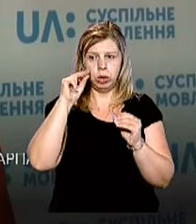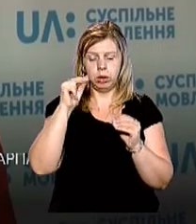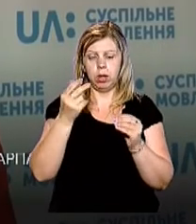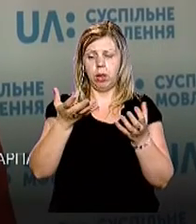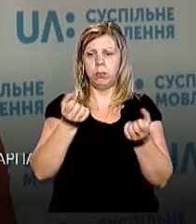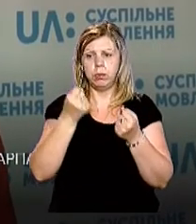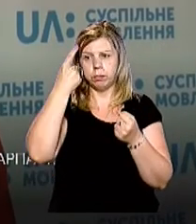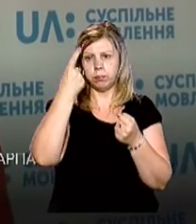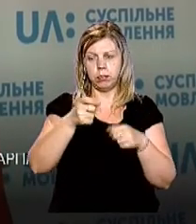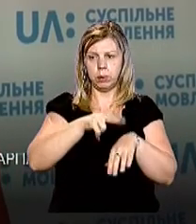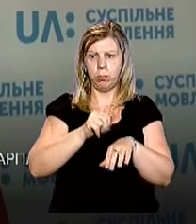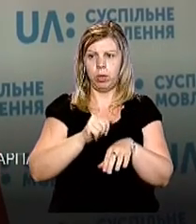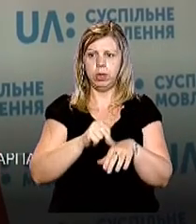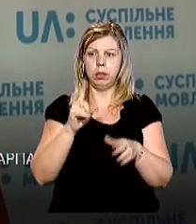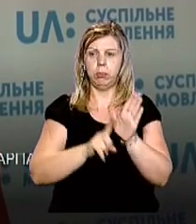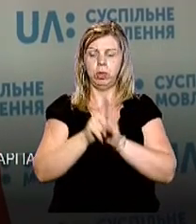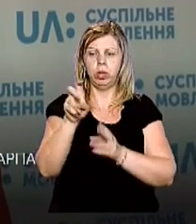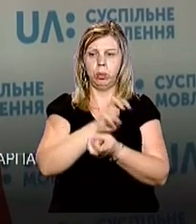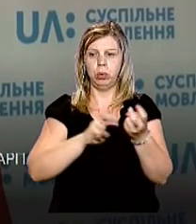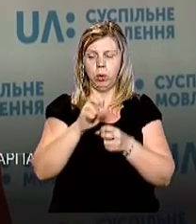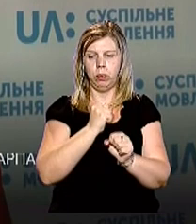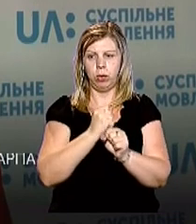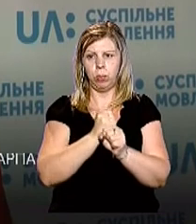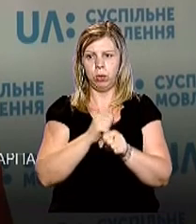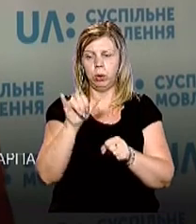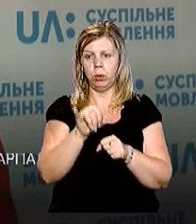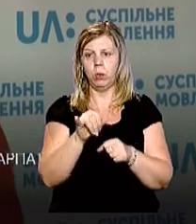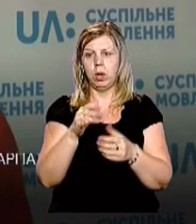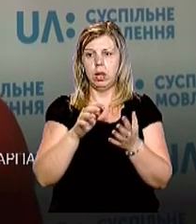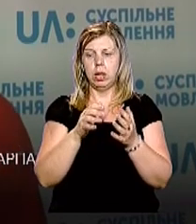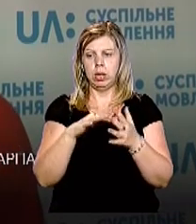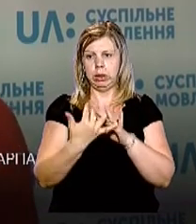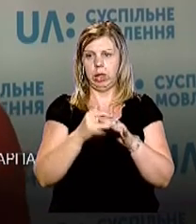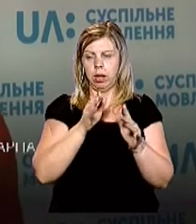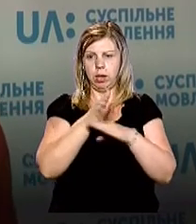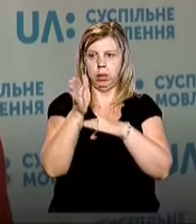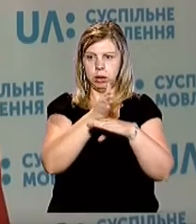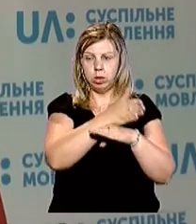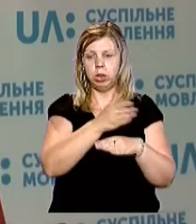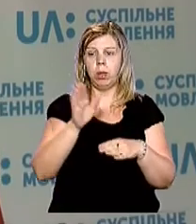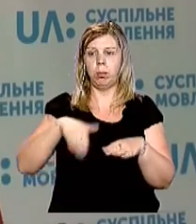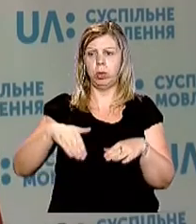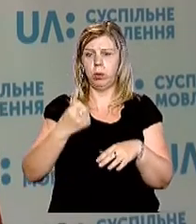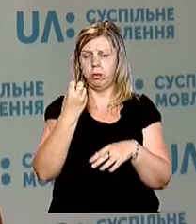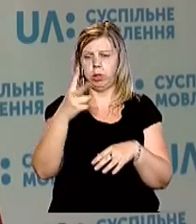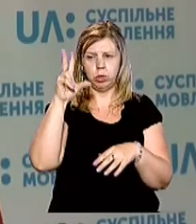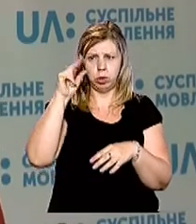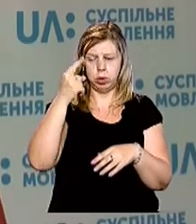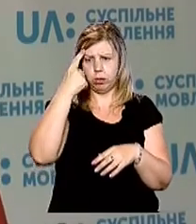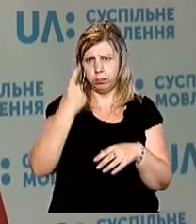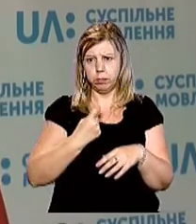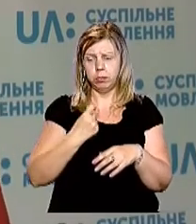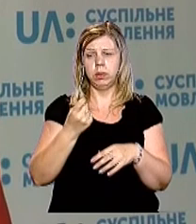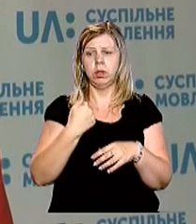отримали повідомлення поліція і почали пошукові роботи у селищі. Потім 12 числа поступила